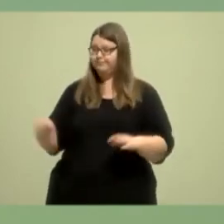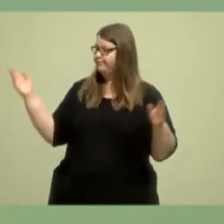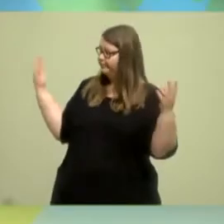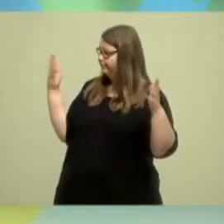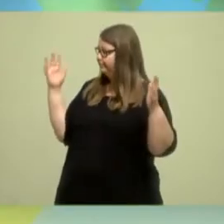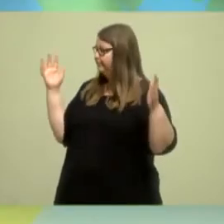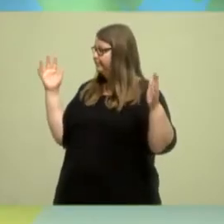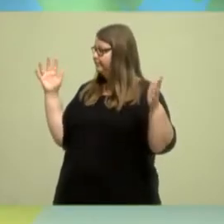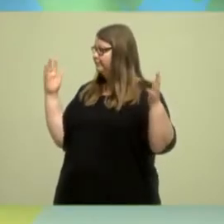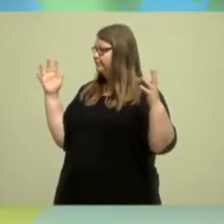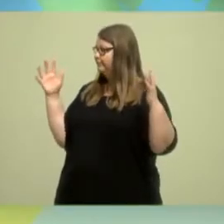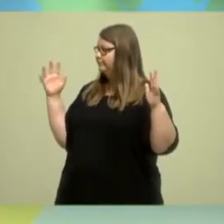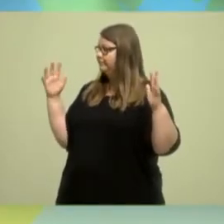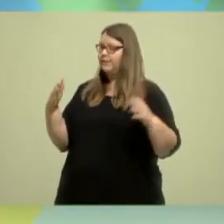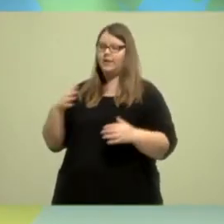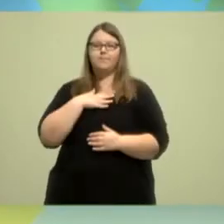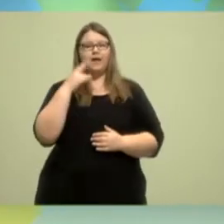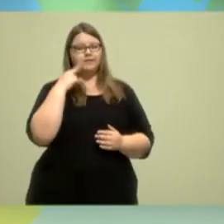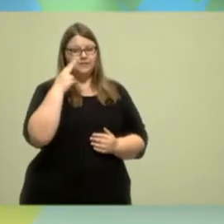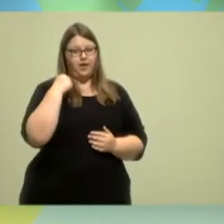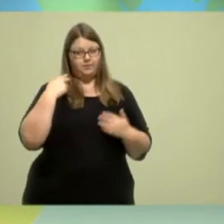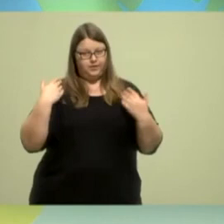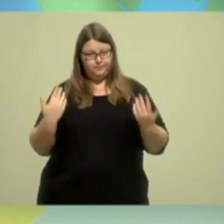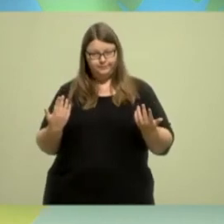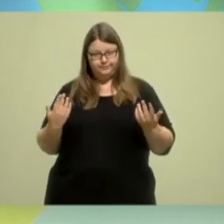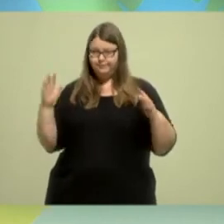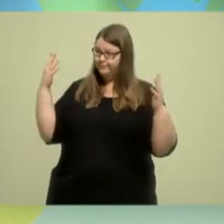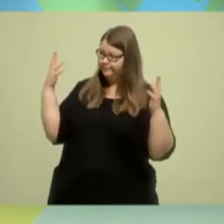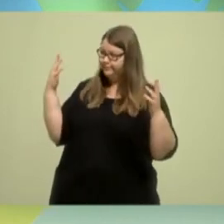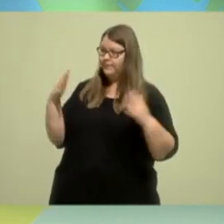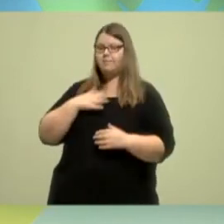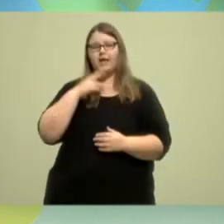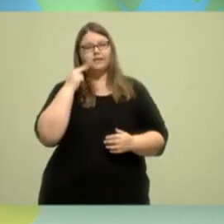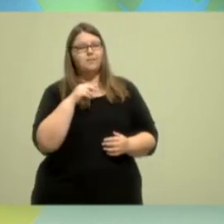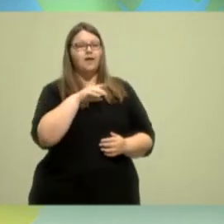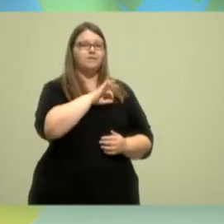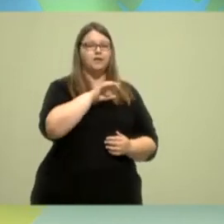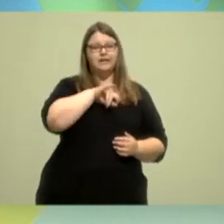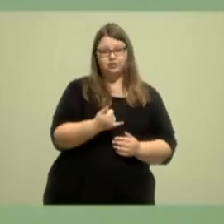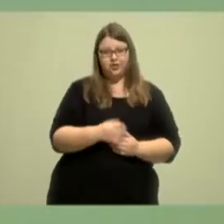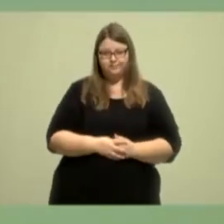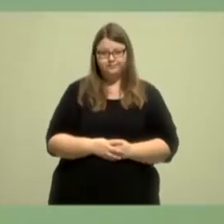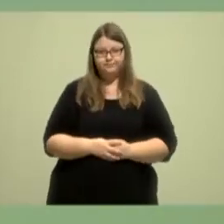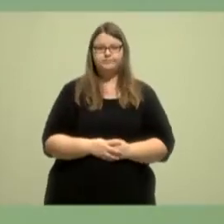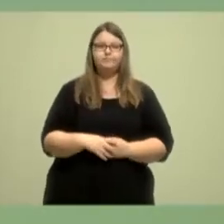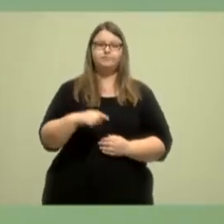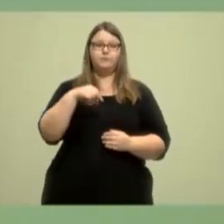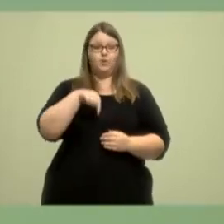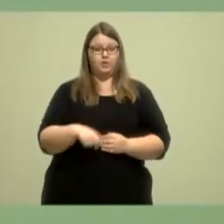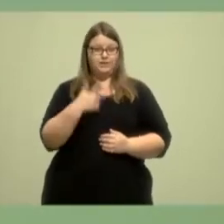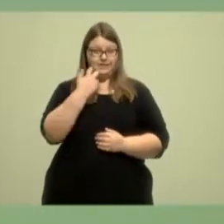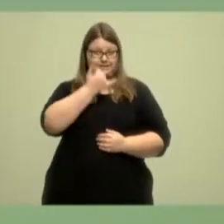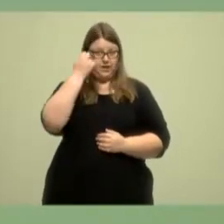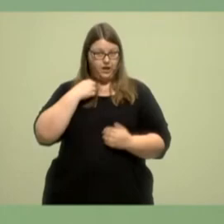Mein Name ist Fırat Yakshan. Heute bin ich 30